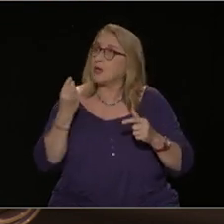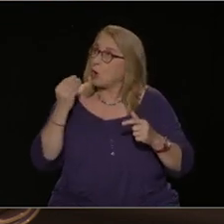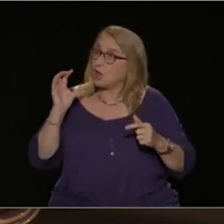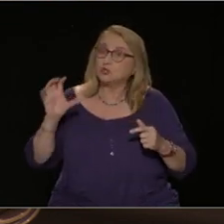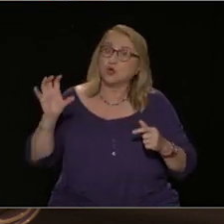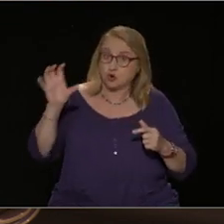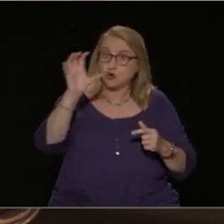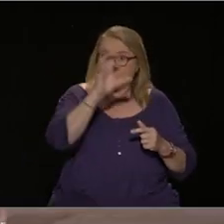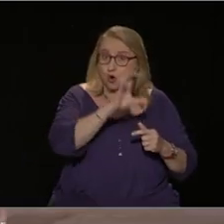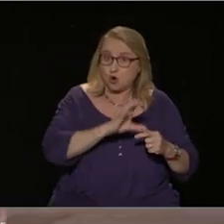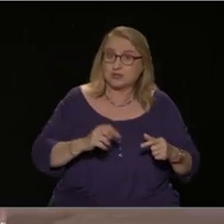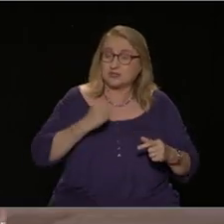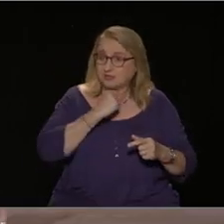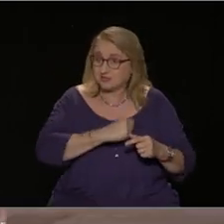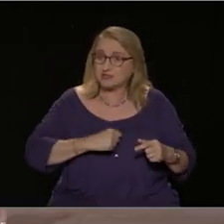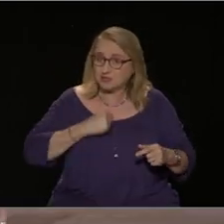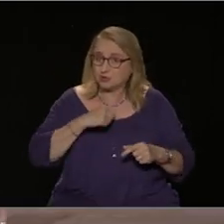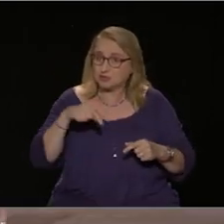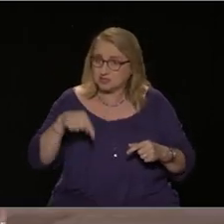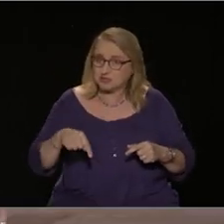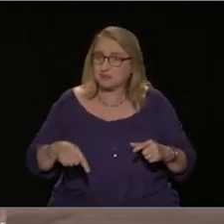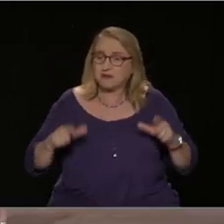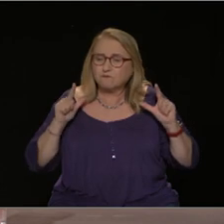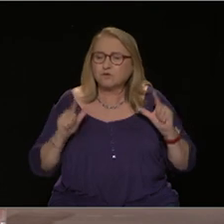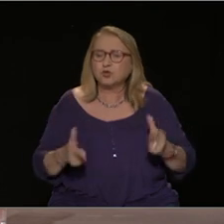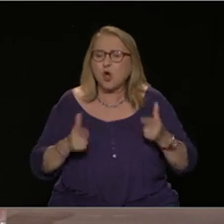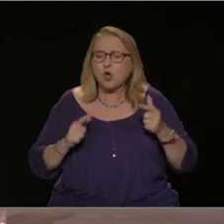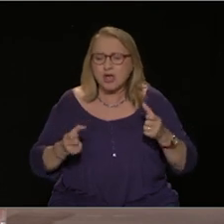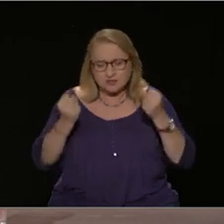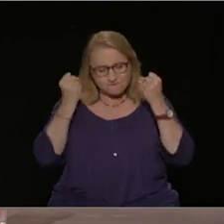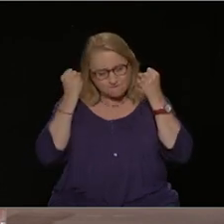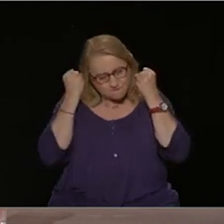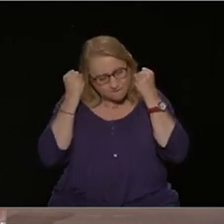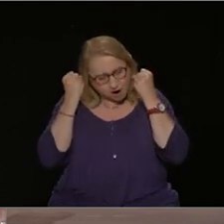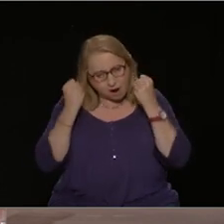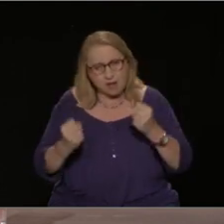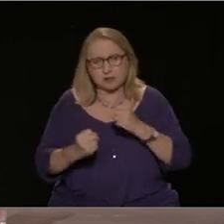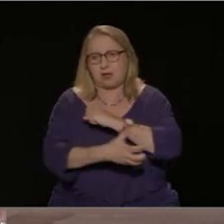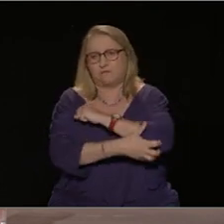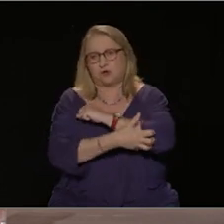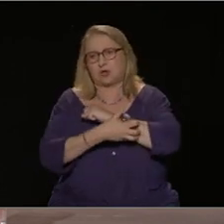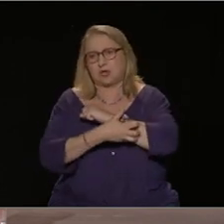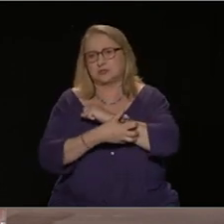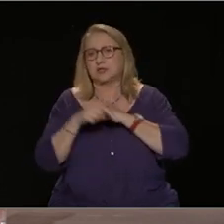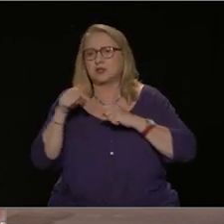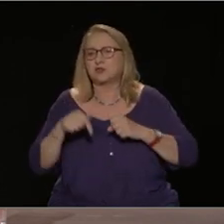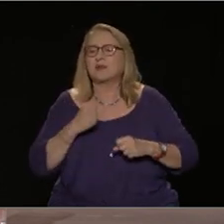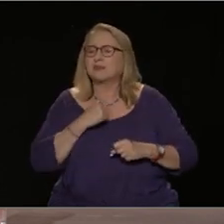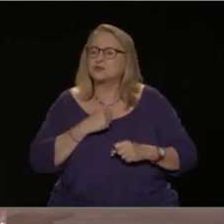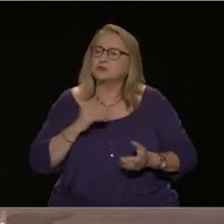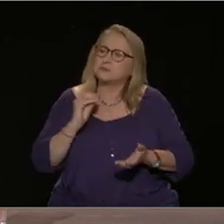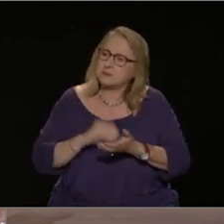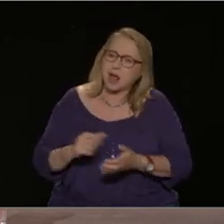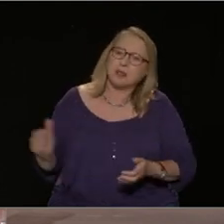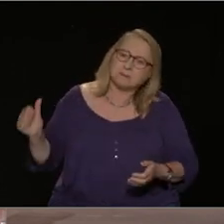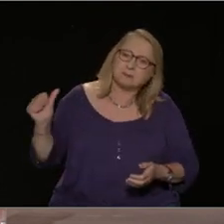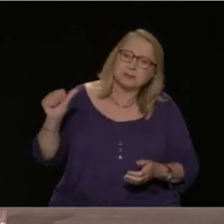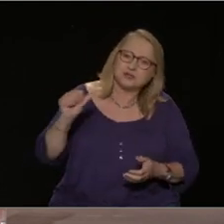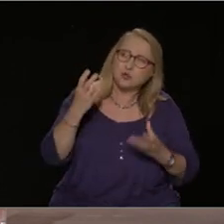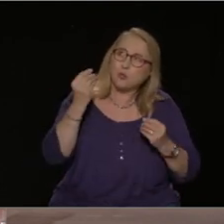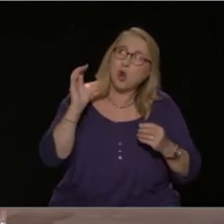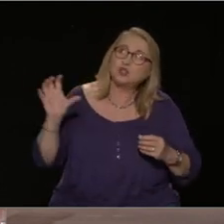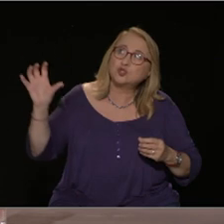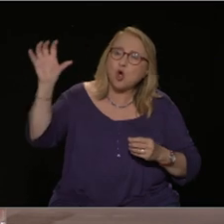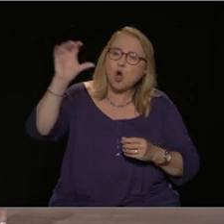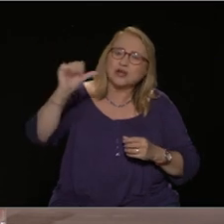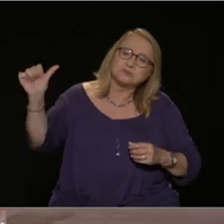γυρίζουμε σήμερα δυστυχώς με ραχδέους ρυθμούς. Αυτό είναι το πρόβλημα σήμερα σε όλο τον σύγχρονο καπιταλισμό ειδικά σε αυτές